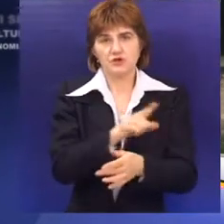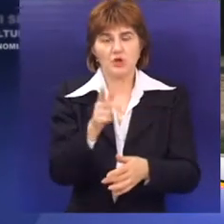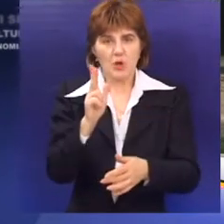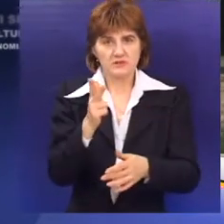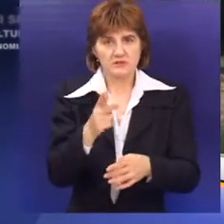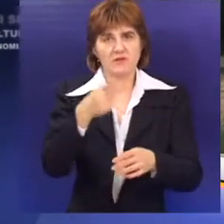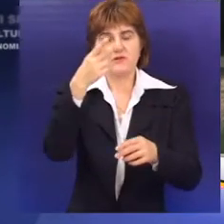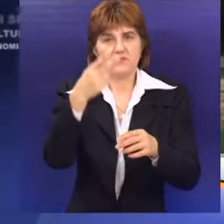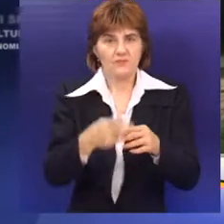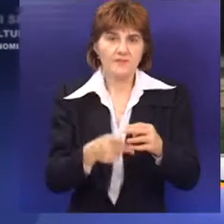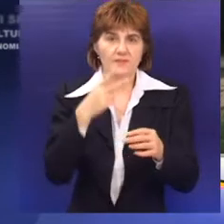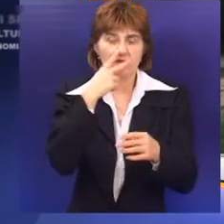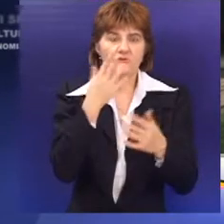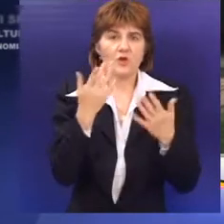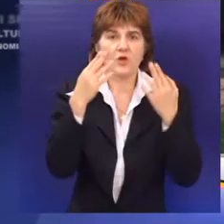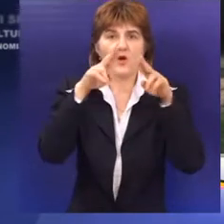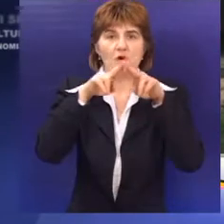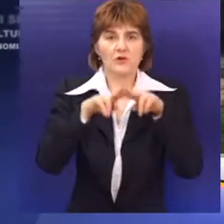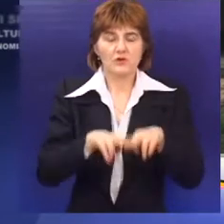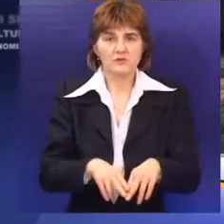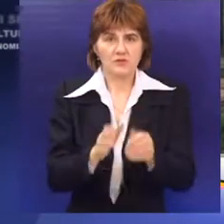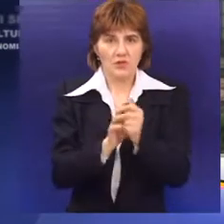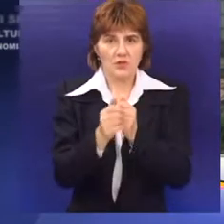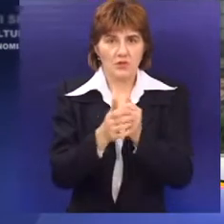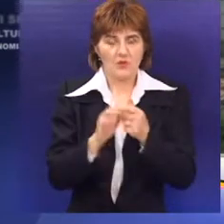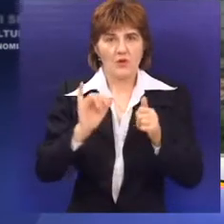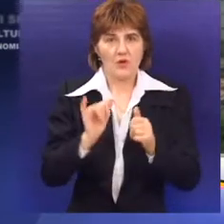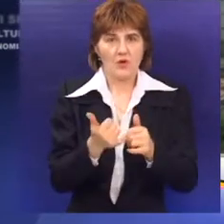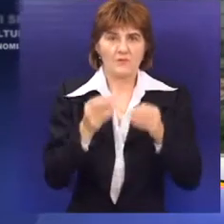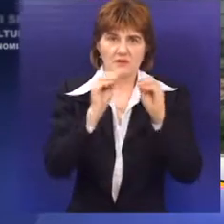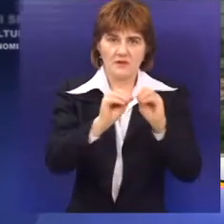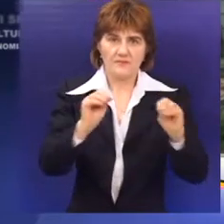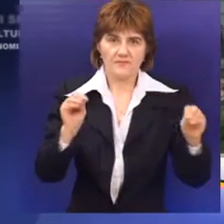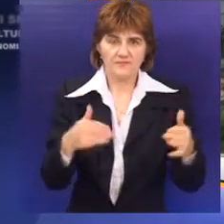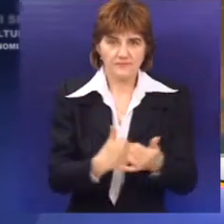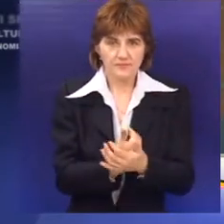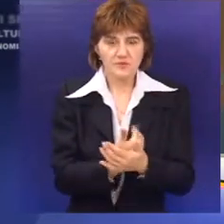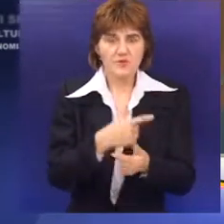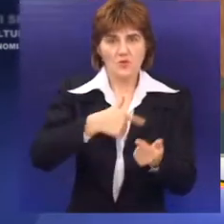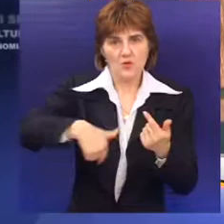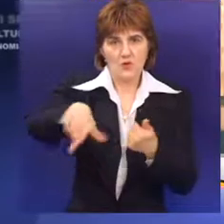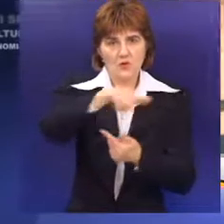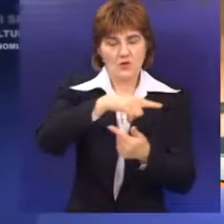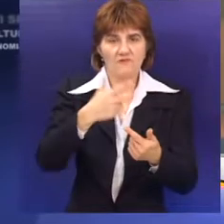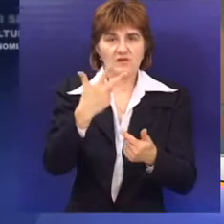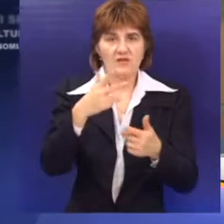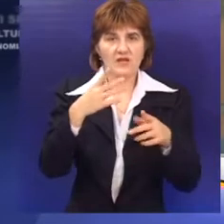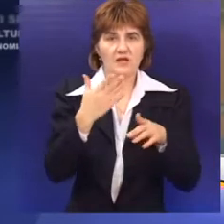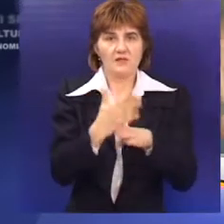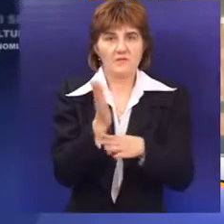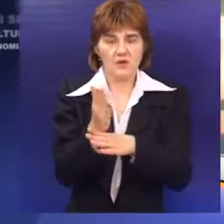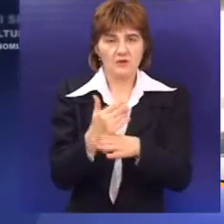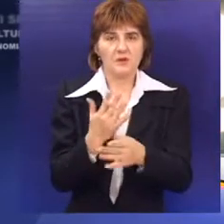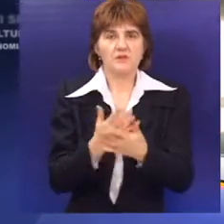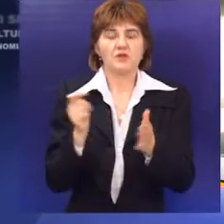će biti utvrđene tačne preostale količine koje će ponovo biti preraspodeljene, pa se očekuje da će iz ovog okruga ukupno u tri kruga biti